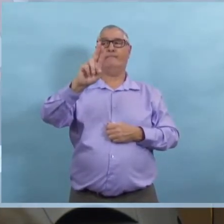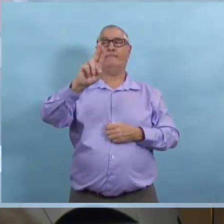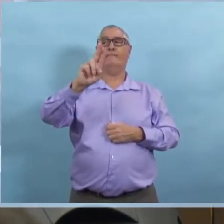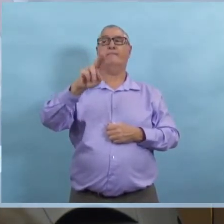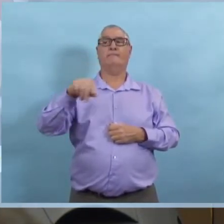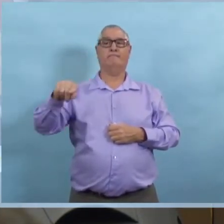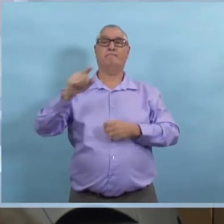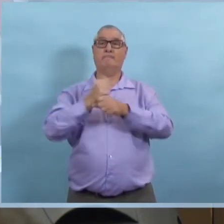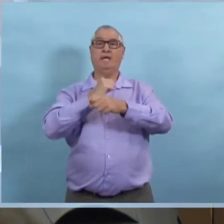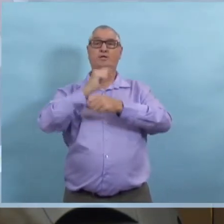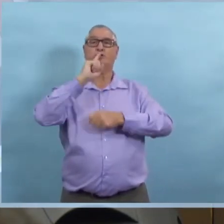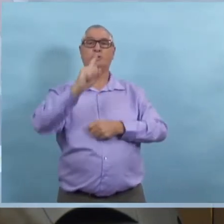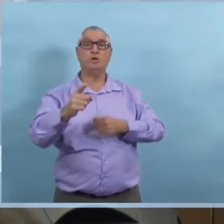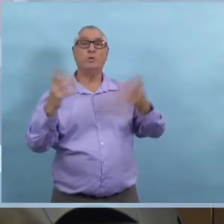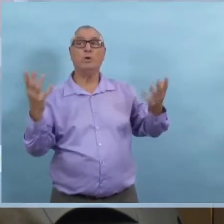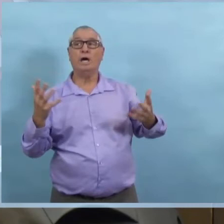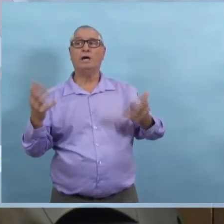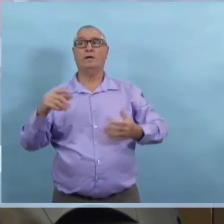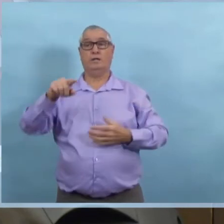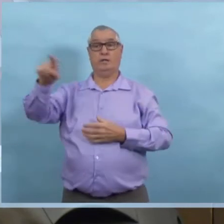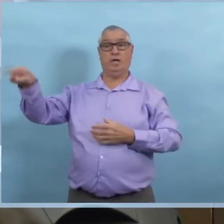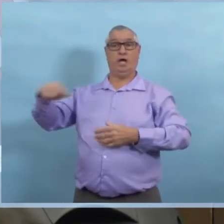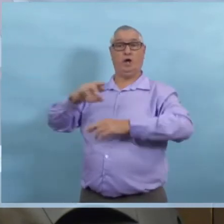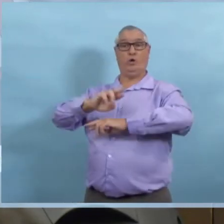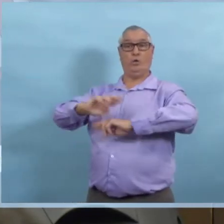présidente du syndicat des infirmières.